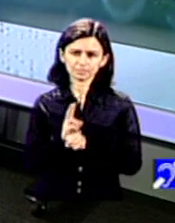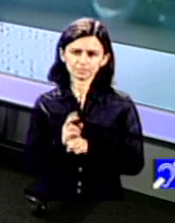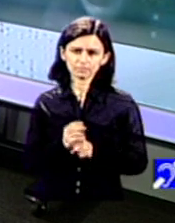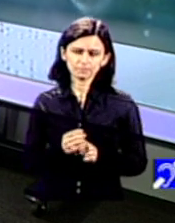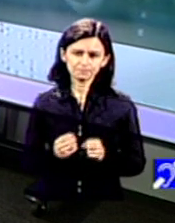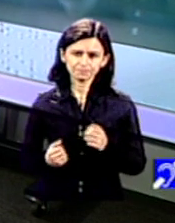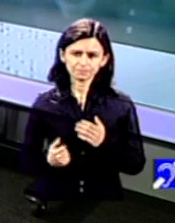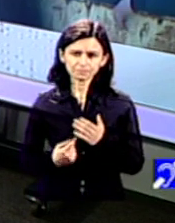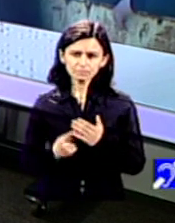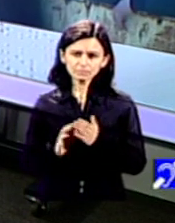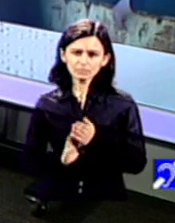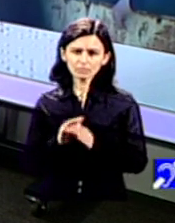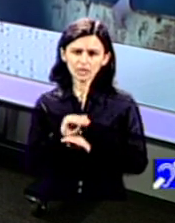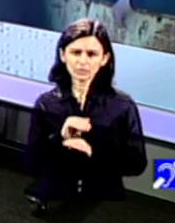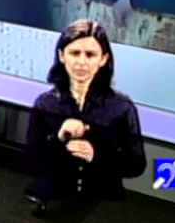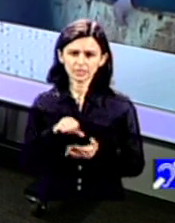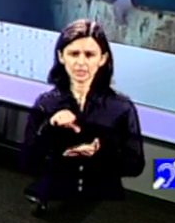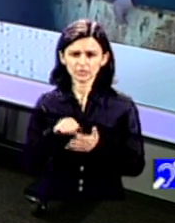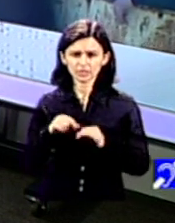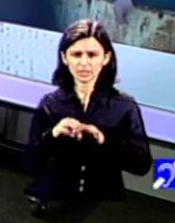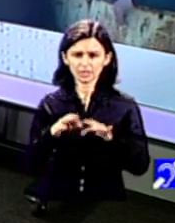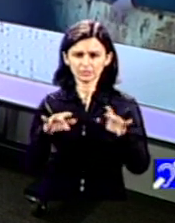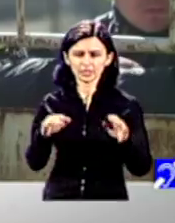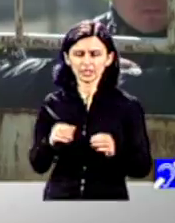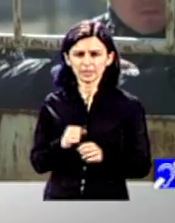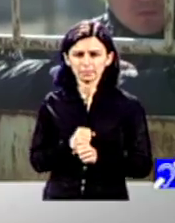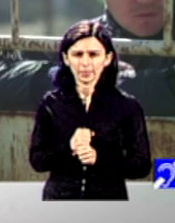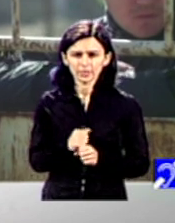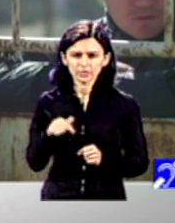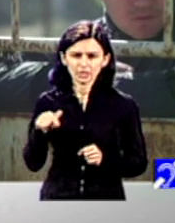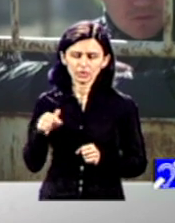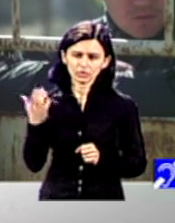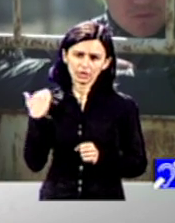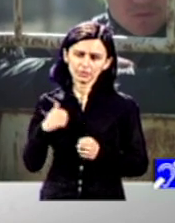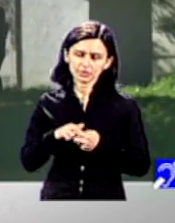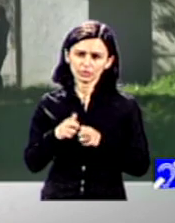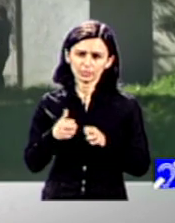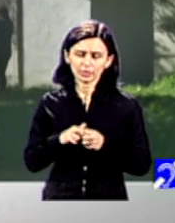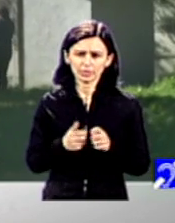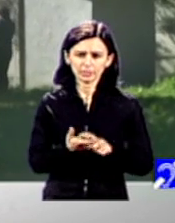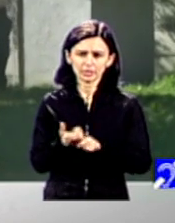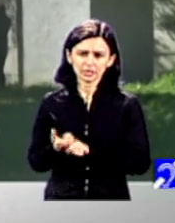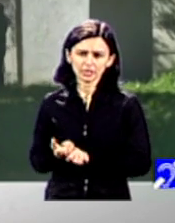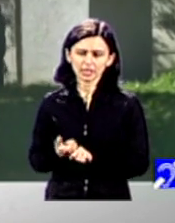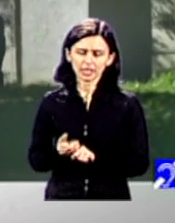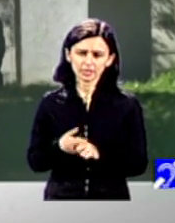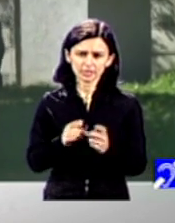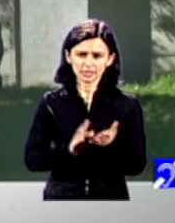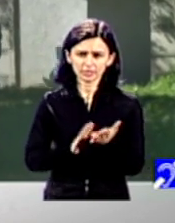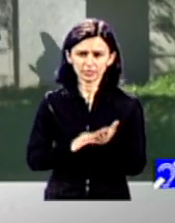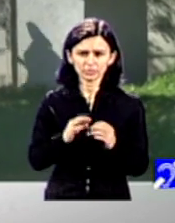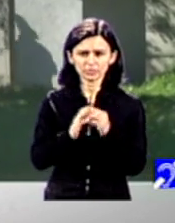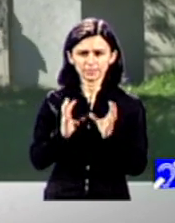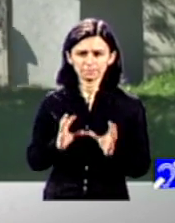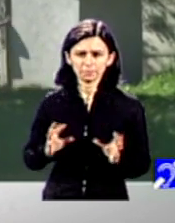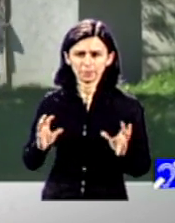COVID-19 și acolo a fost o problemă care e legată pe de-o parte de faptul că România încă n